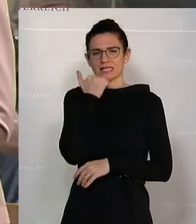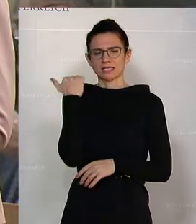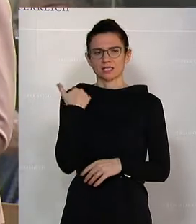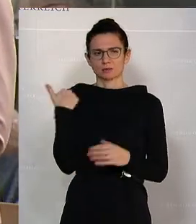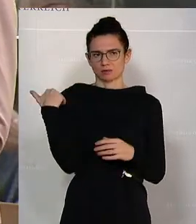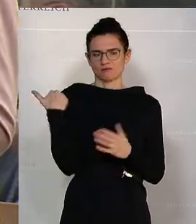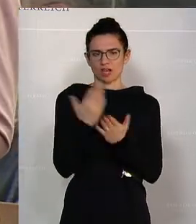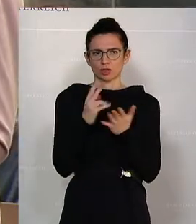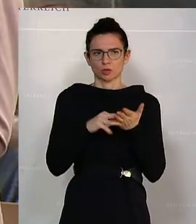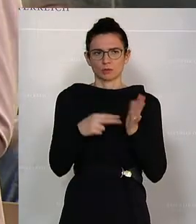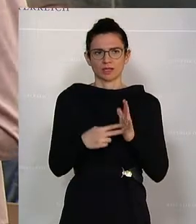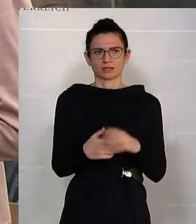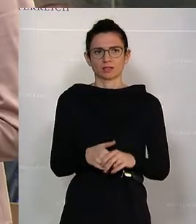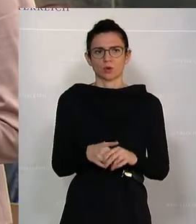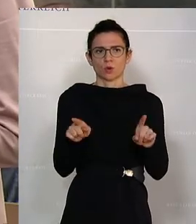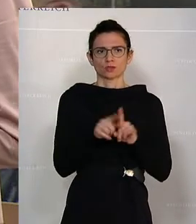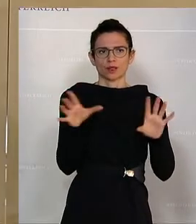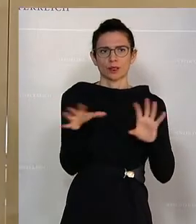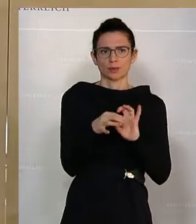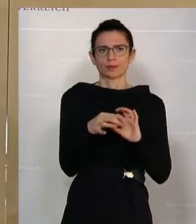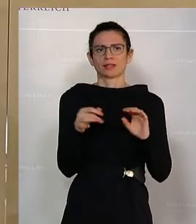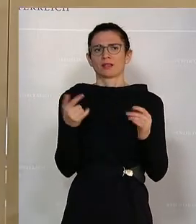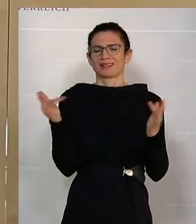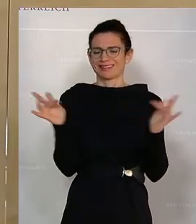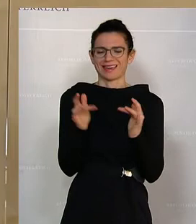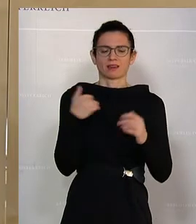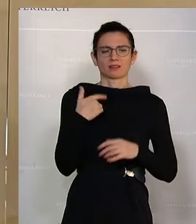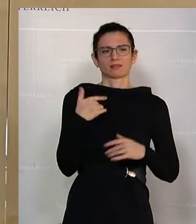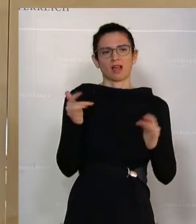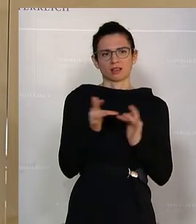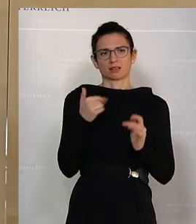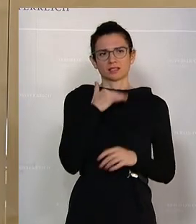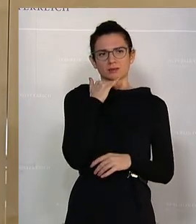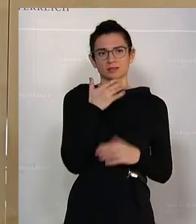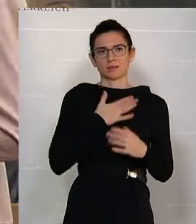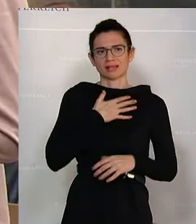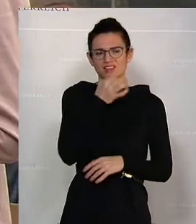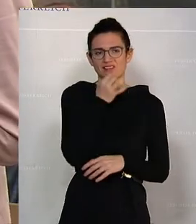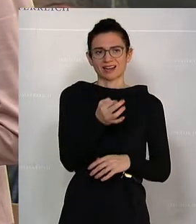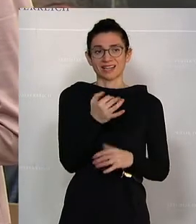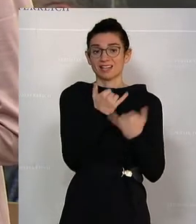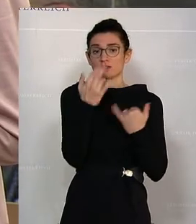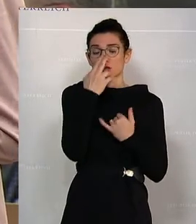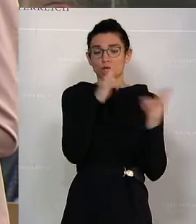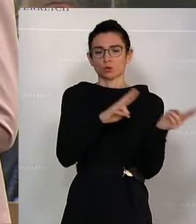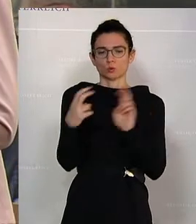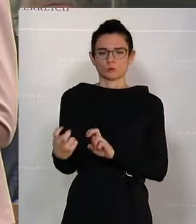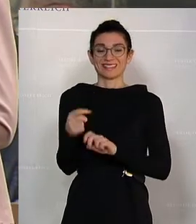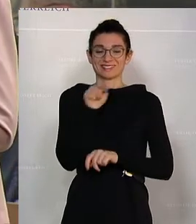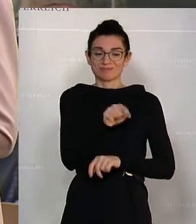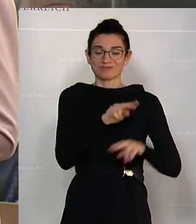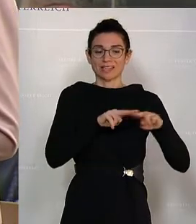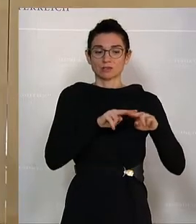quasi verknüpft mit der Strategie gegen Antisemitismus vorweisen soll. Meine Frage ist, wie weit sind Sie in der Umsetzung dieses nationalen